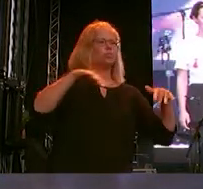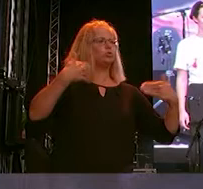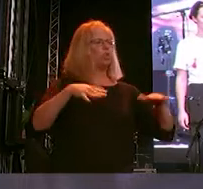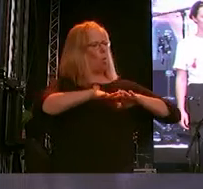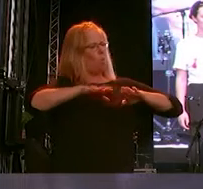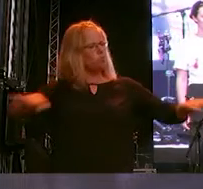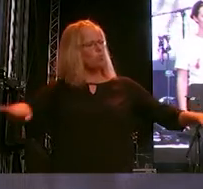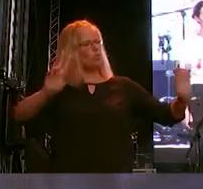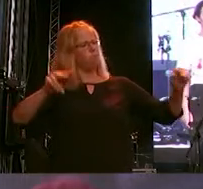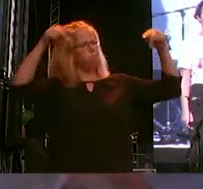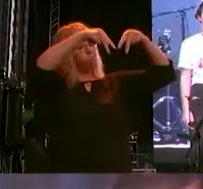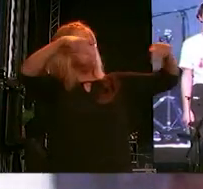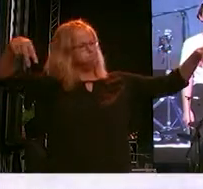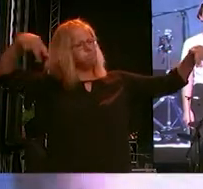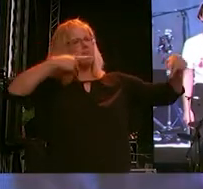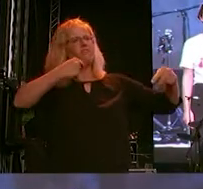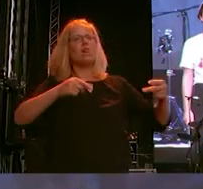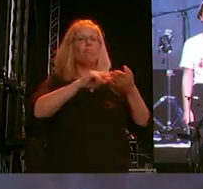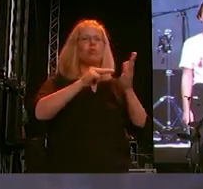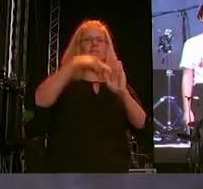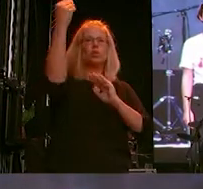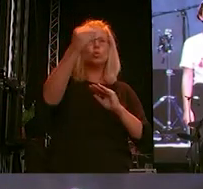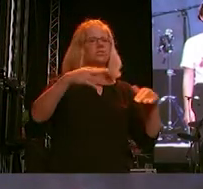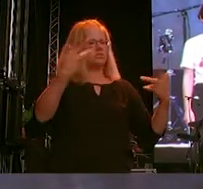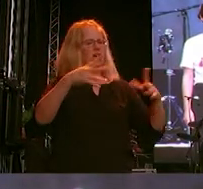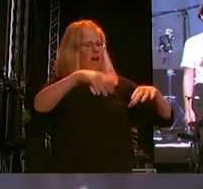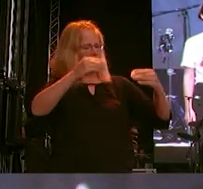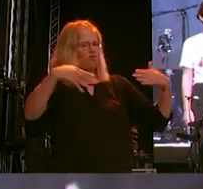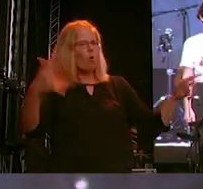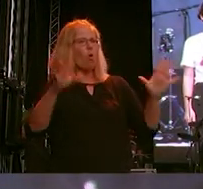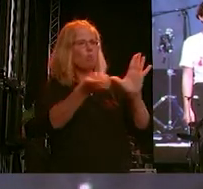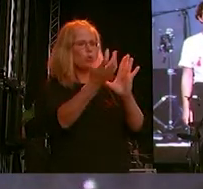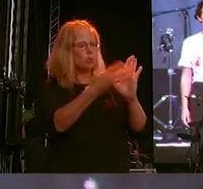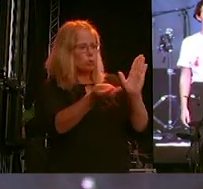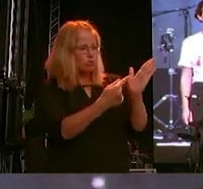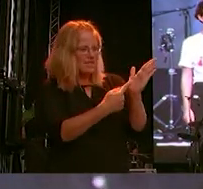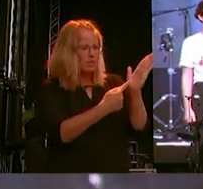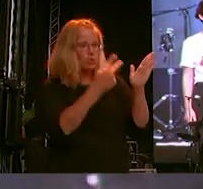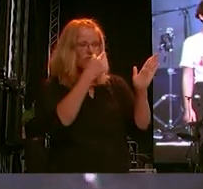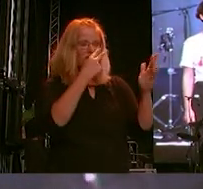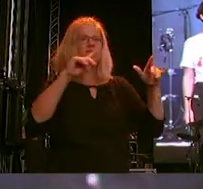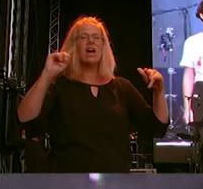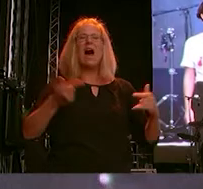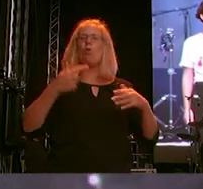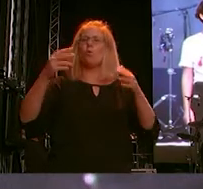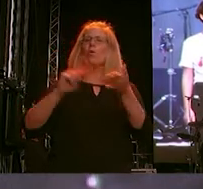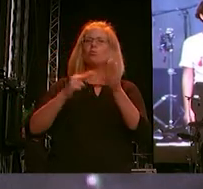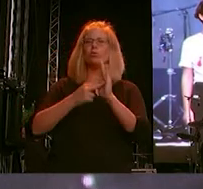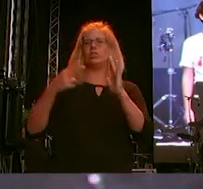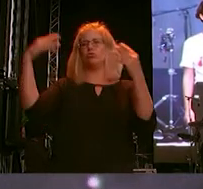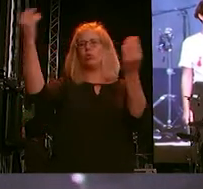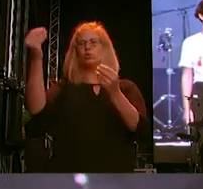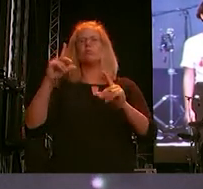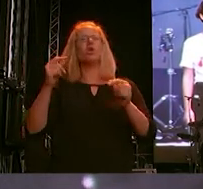Ausstellungsraum. Politische Kunst fängt bei den Produktionsbedingungen an. Und politische Kunst heißt, dass Kunst ein freier Raum